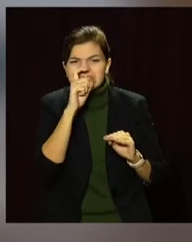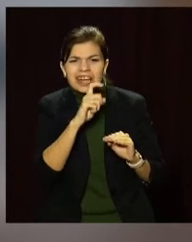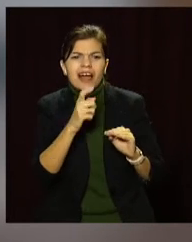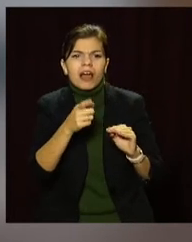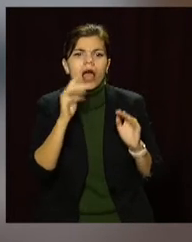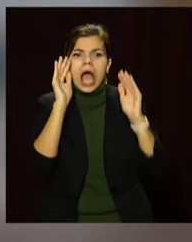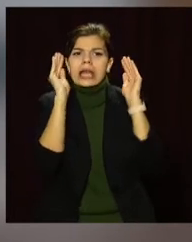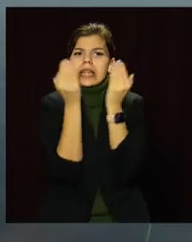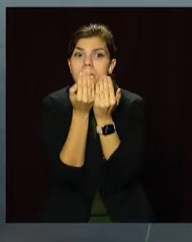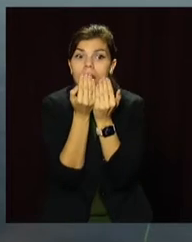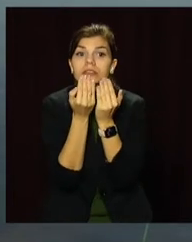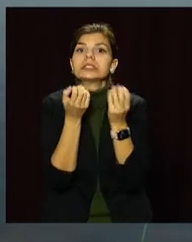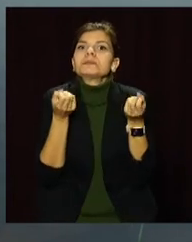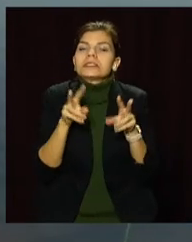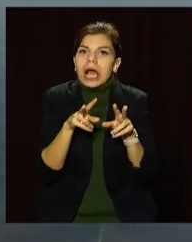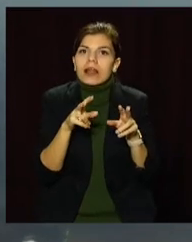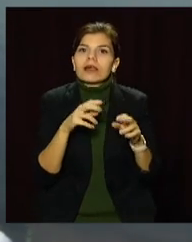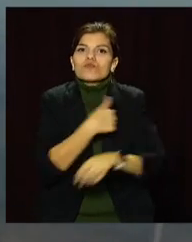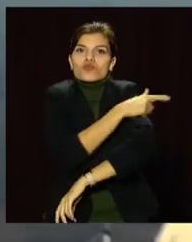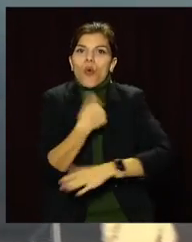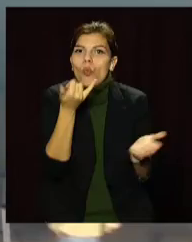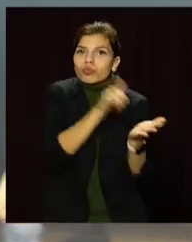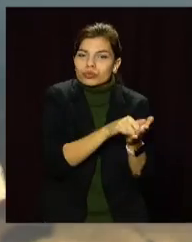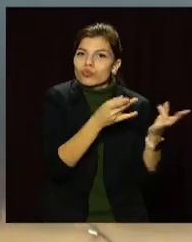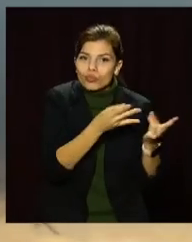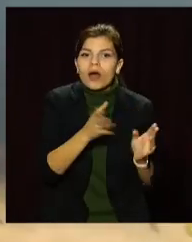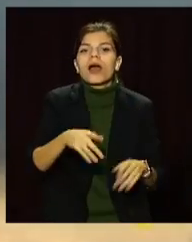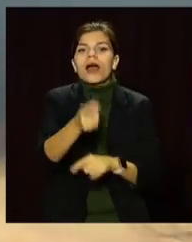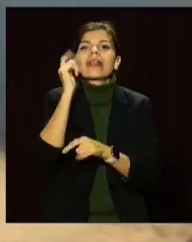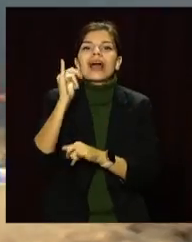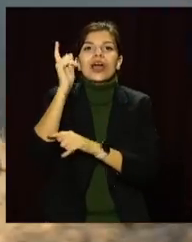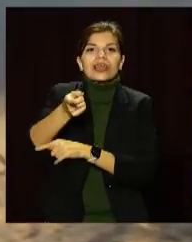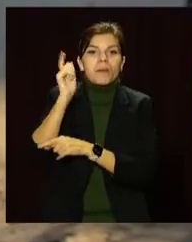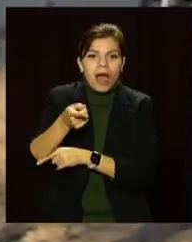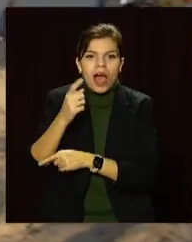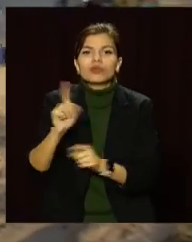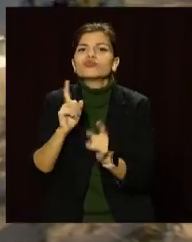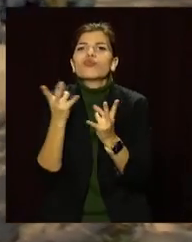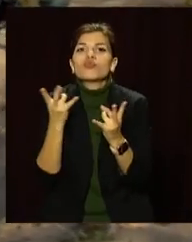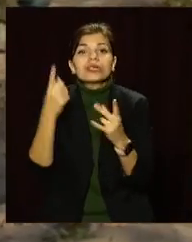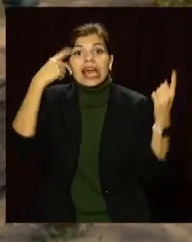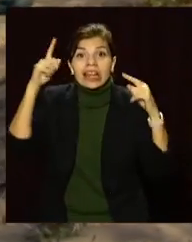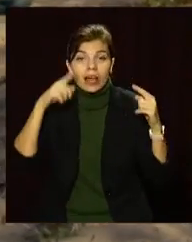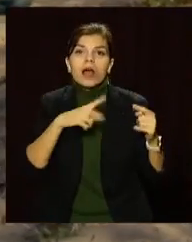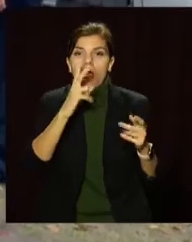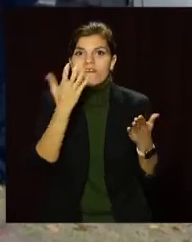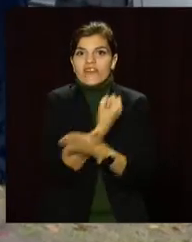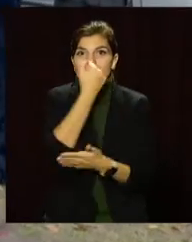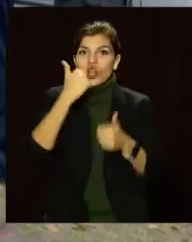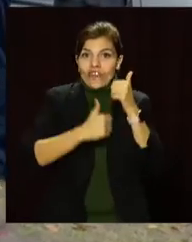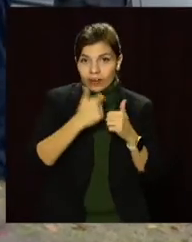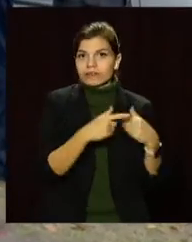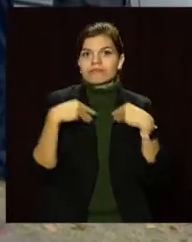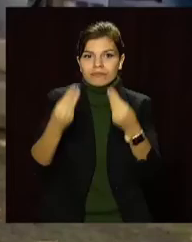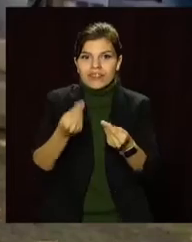до реанімації сьомої лікарні. Провели й фестиваль змагання за матерської рибалки «День юшки». У Департаменті економічного розвитку Кам'янської міськради кажуть,